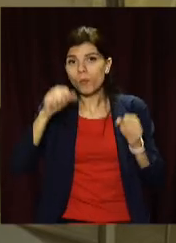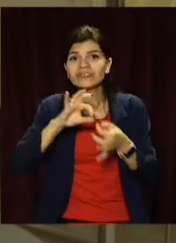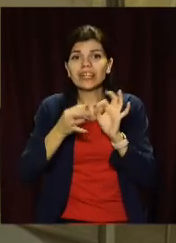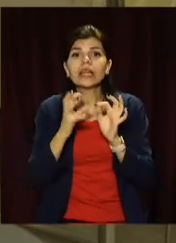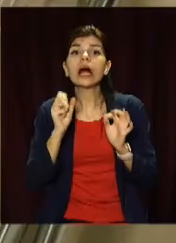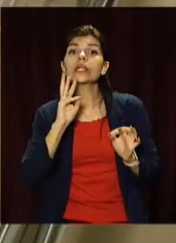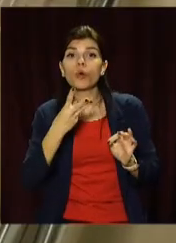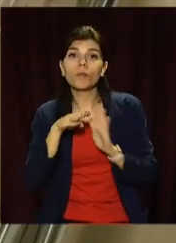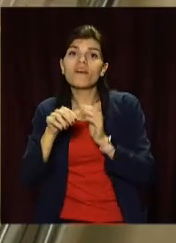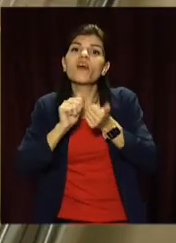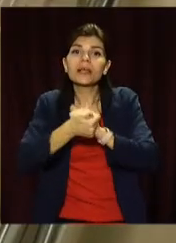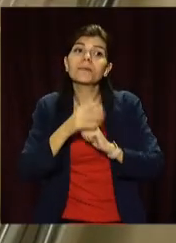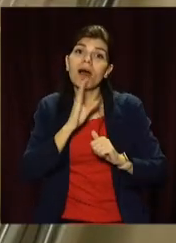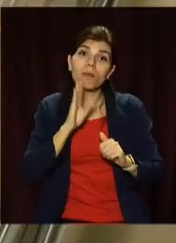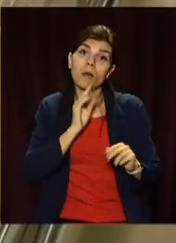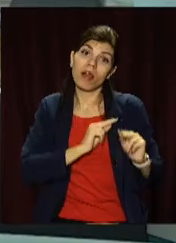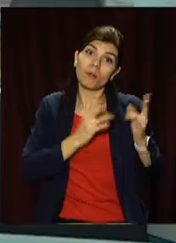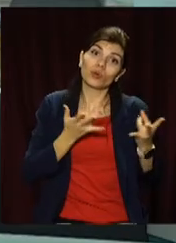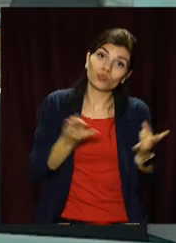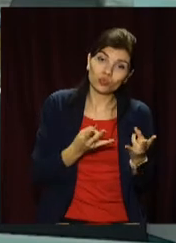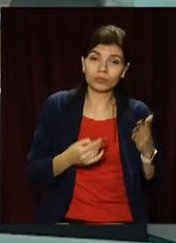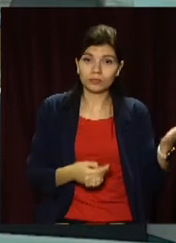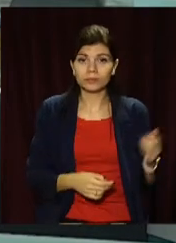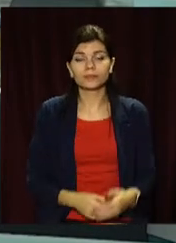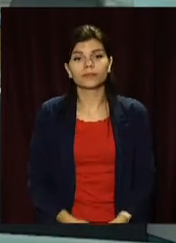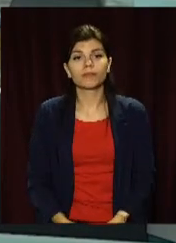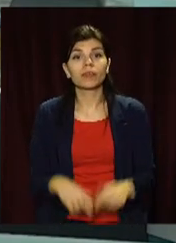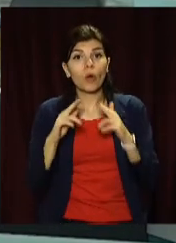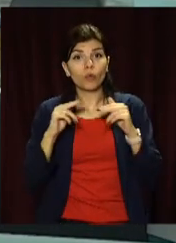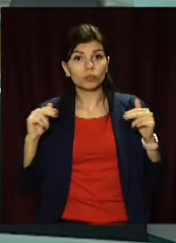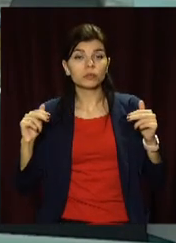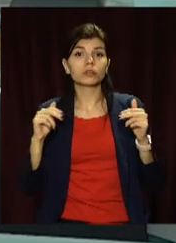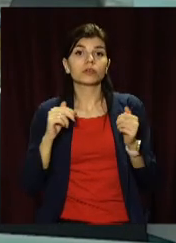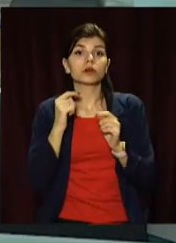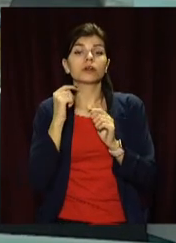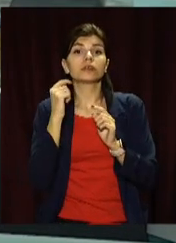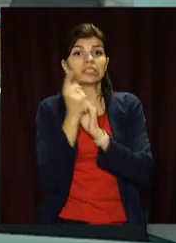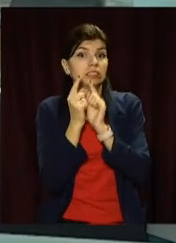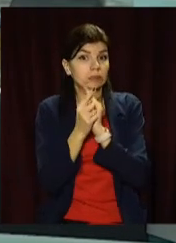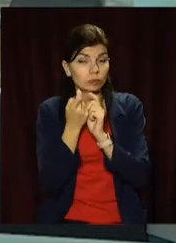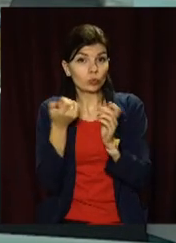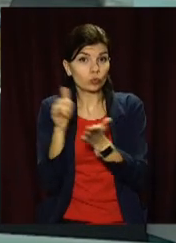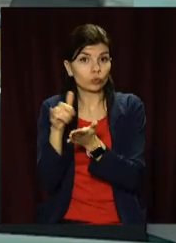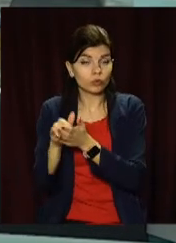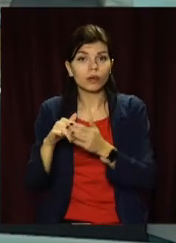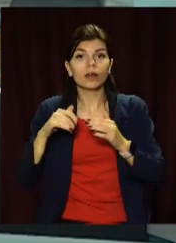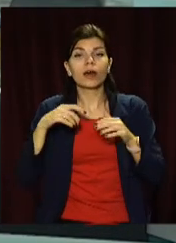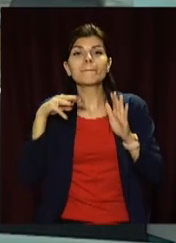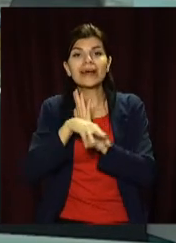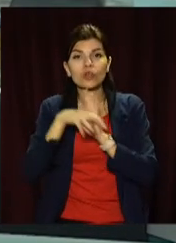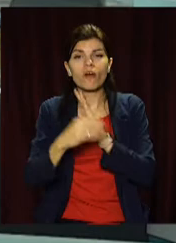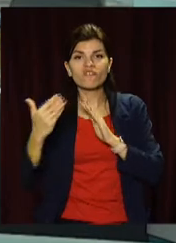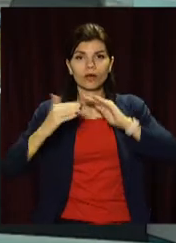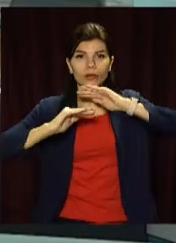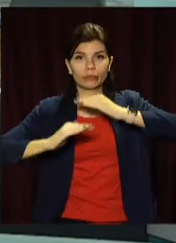декрет на три роки замість матері. У Дніпрі модернізують ескалатору метрополітену. Встановлюють статичні перетворювачі,